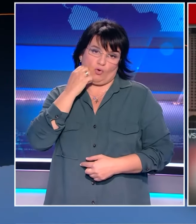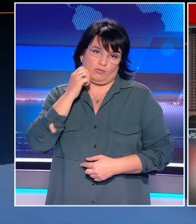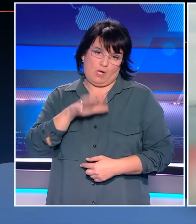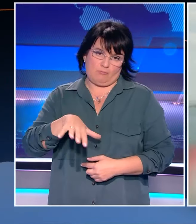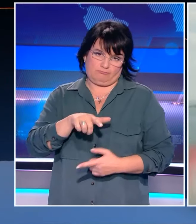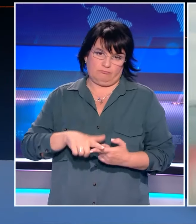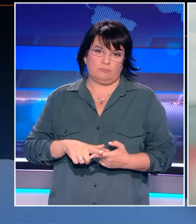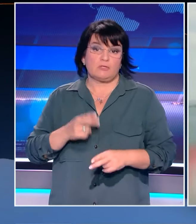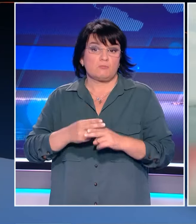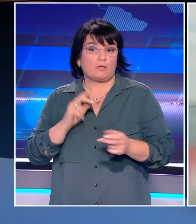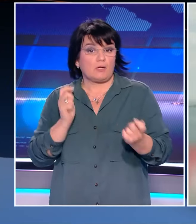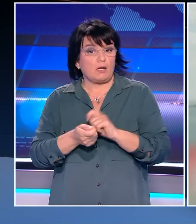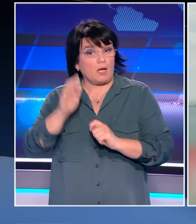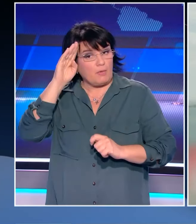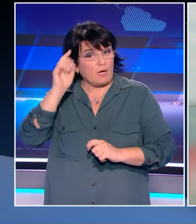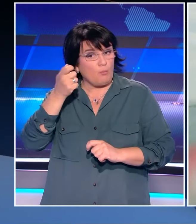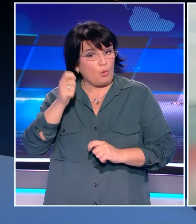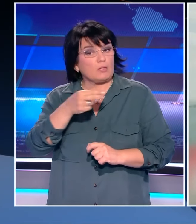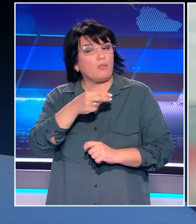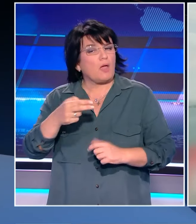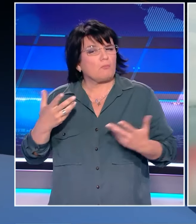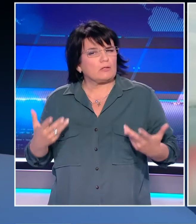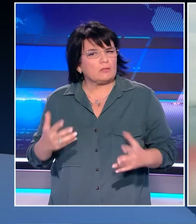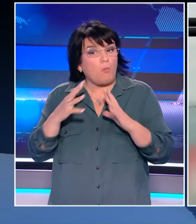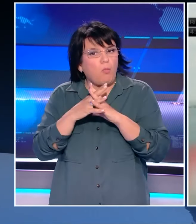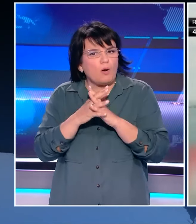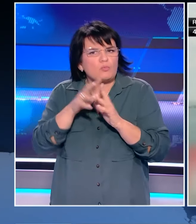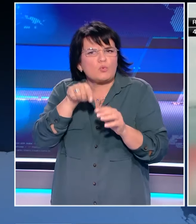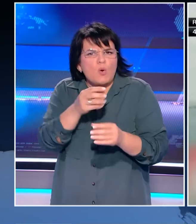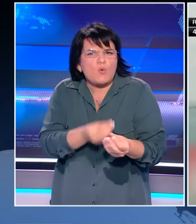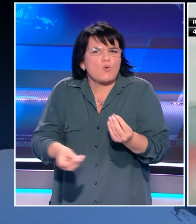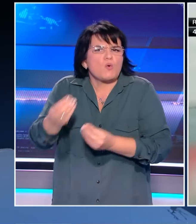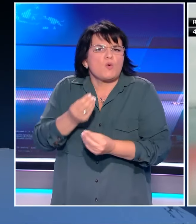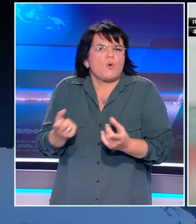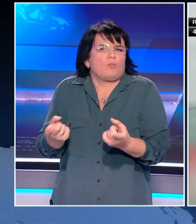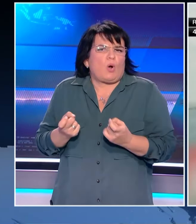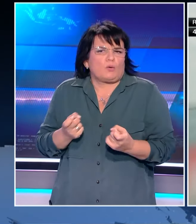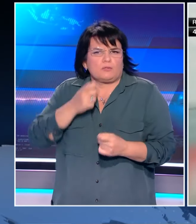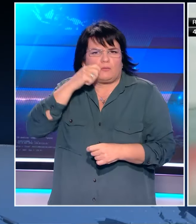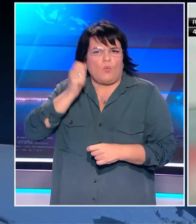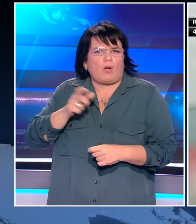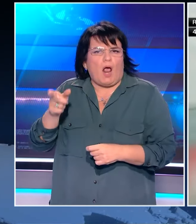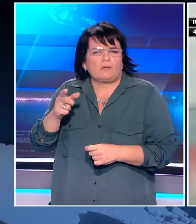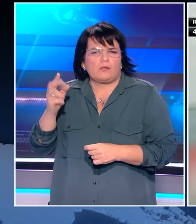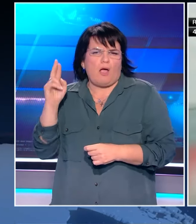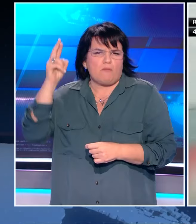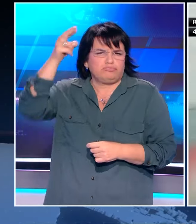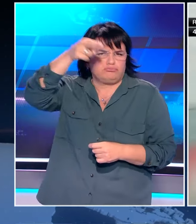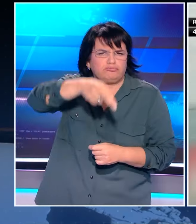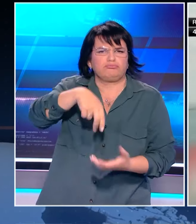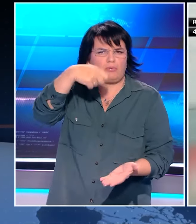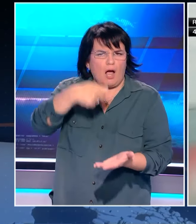a major change in American policy and it comes at a critical point in the war in Ukraine as Russian